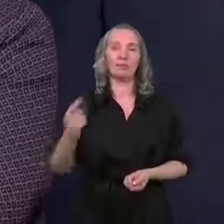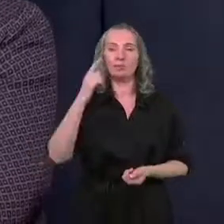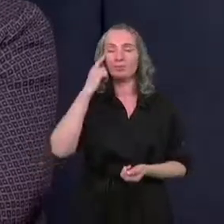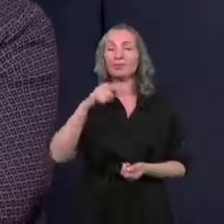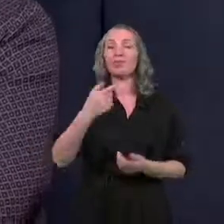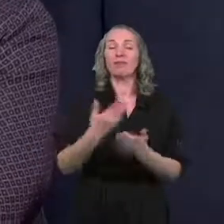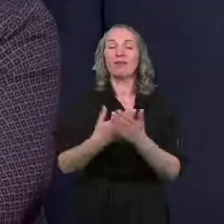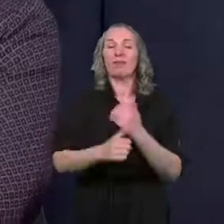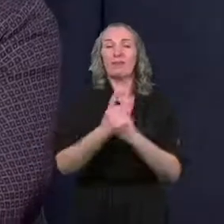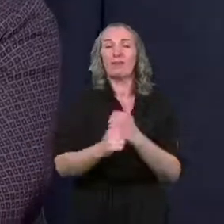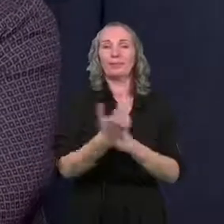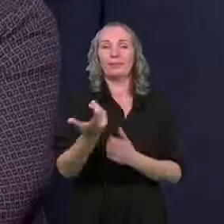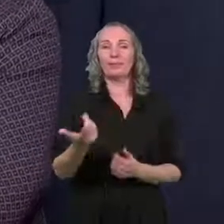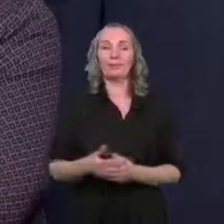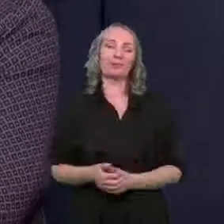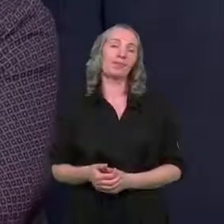służy powiedzmy